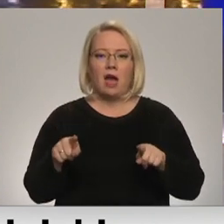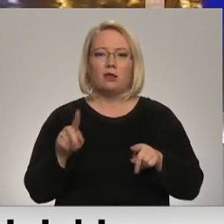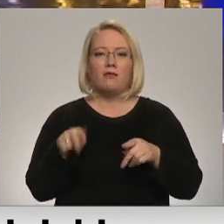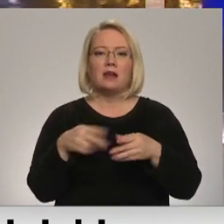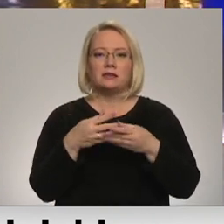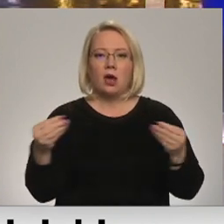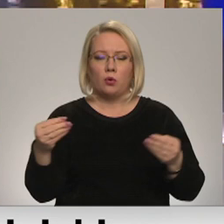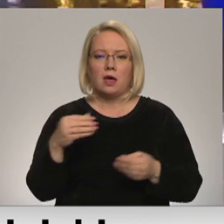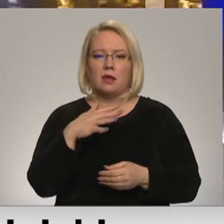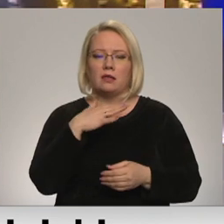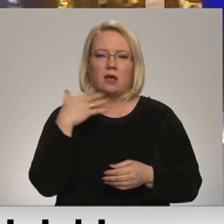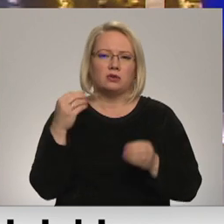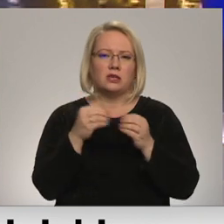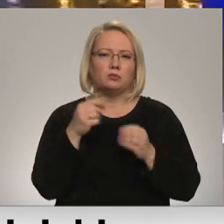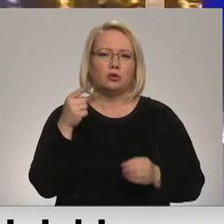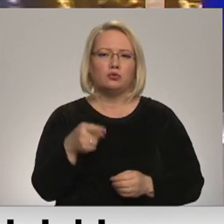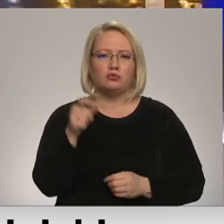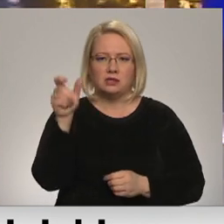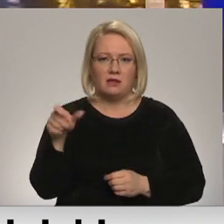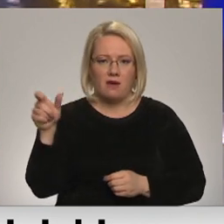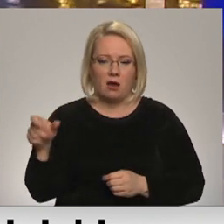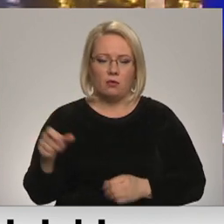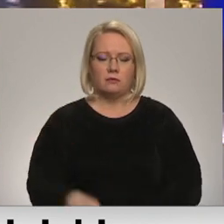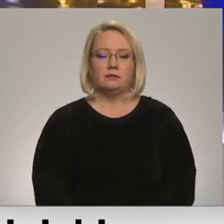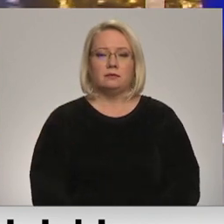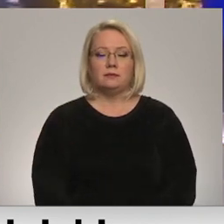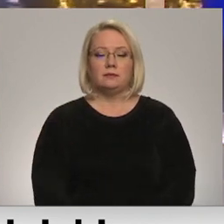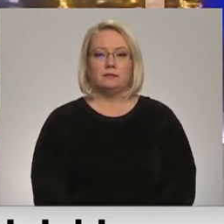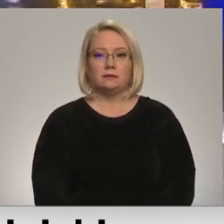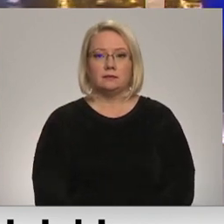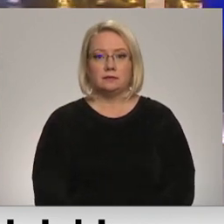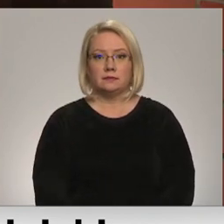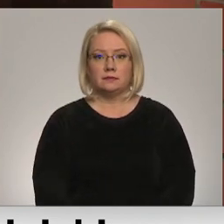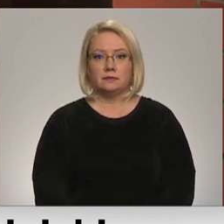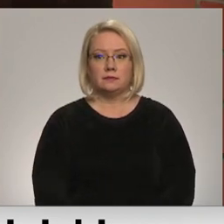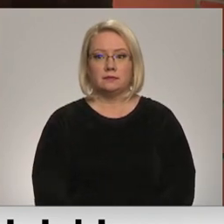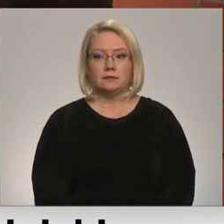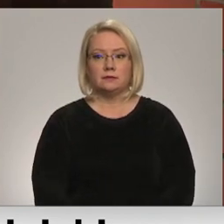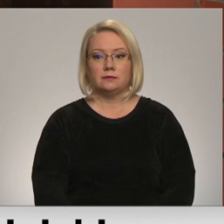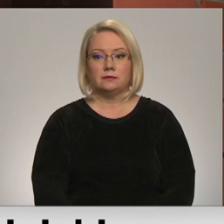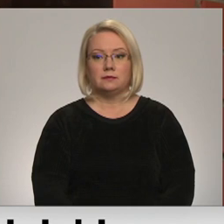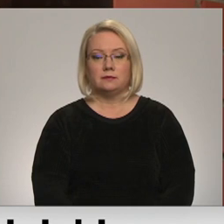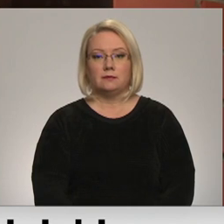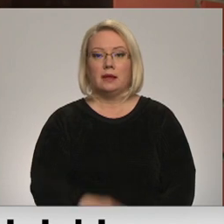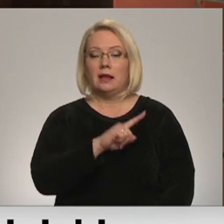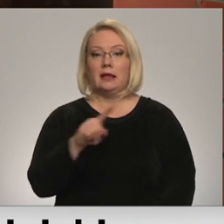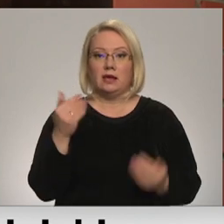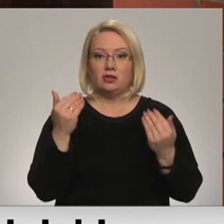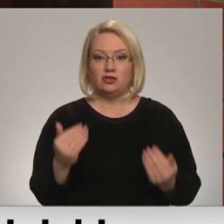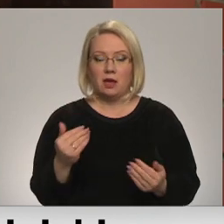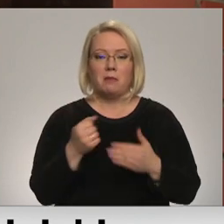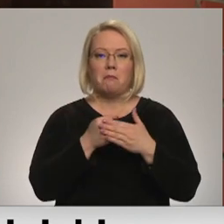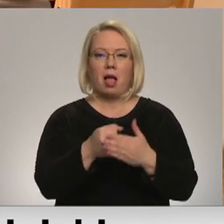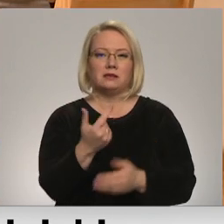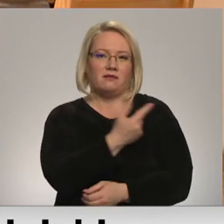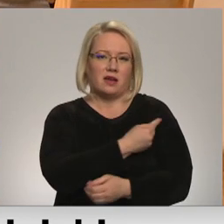vairāki desmit tūkstoši cilvēku. Blašāk stāsts Dāvids Freidenfelts. Līdz šim balstu vakcīnu